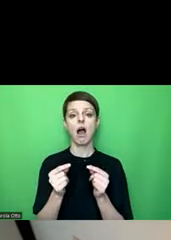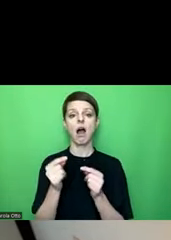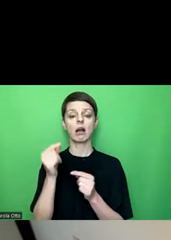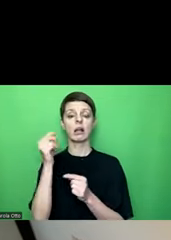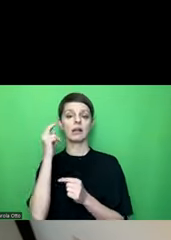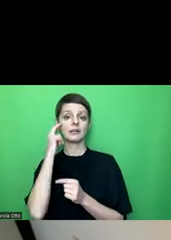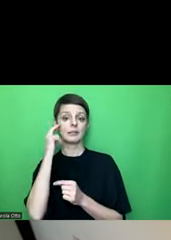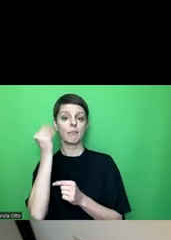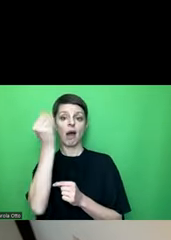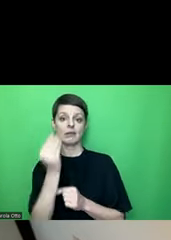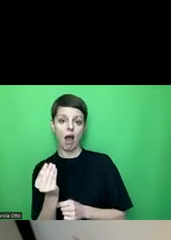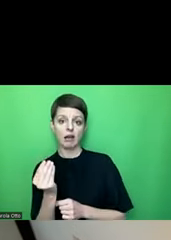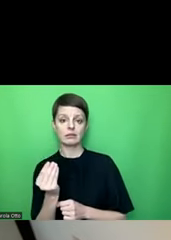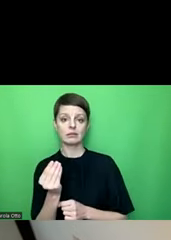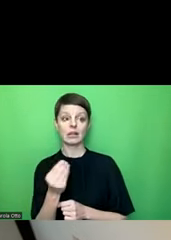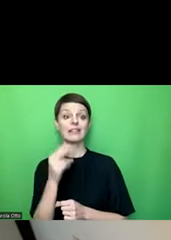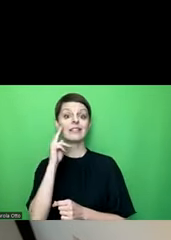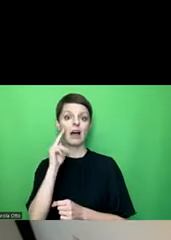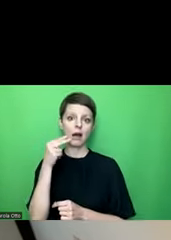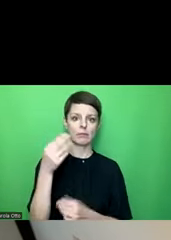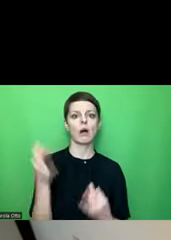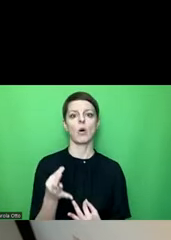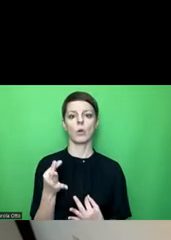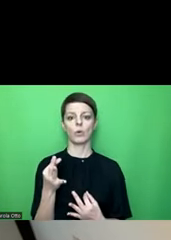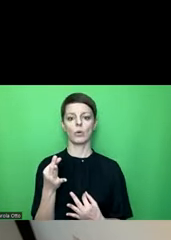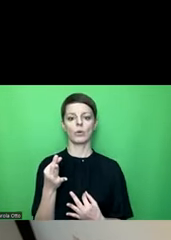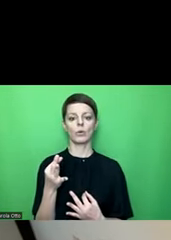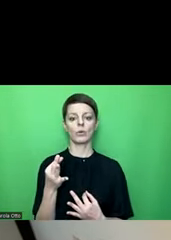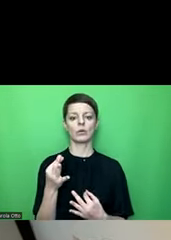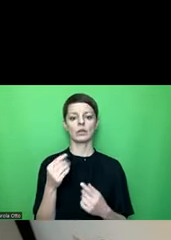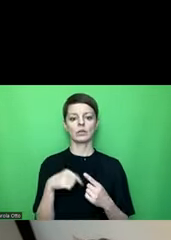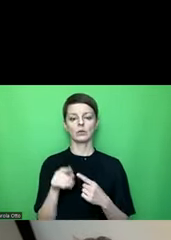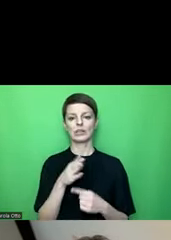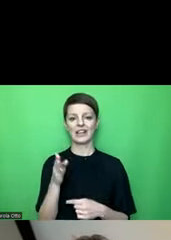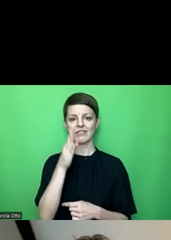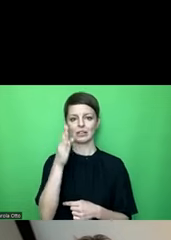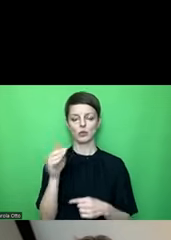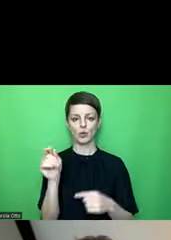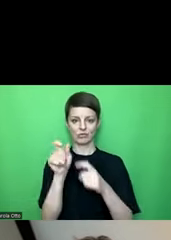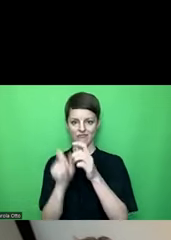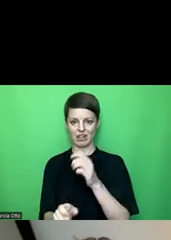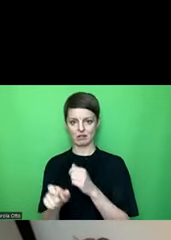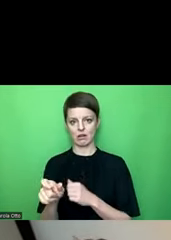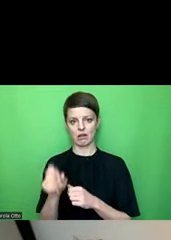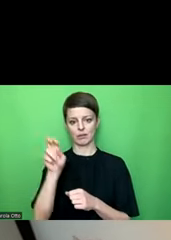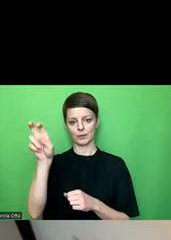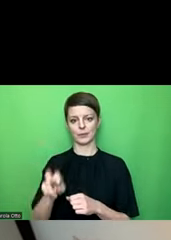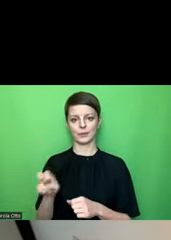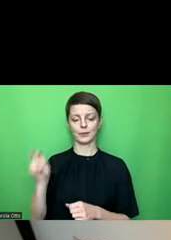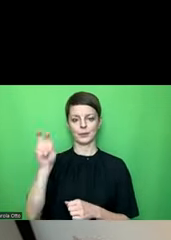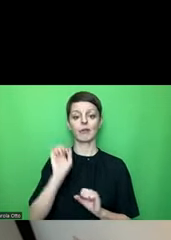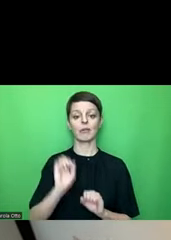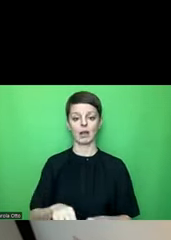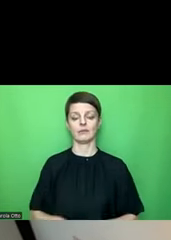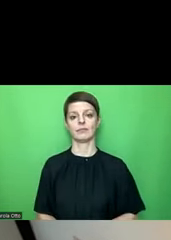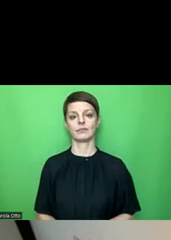Arts, dass ich denen einen Namen gebe, damit man hier über dieses Navigationsfenster darauf navigieren kann. Es